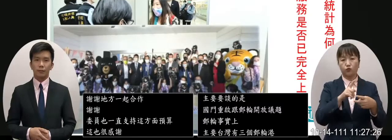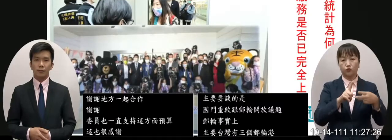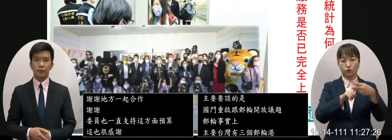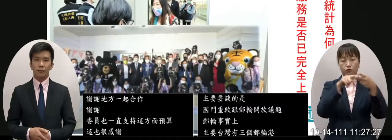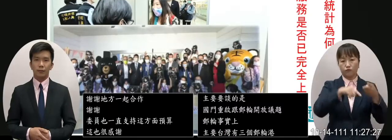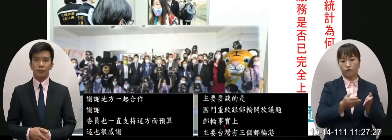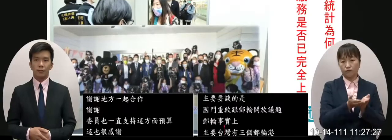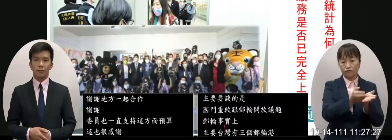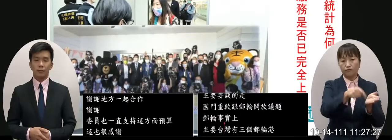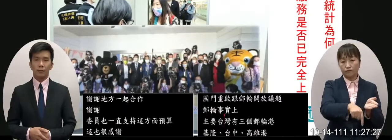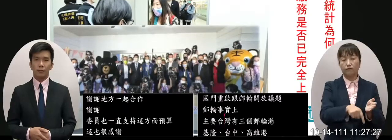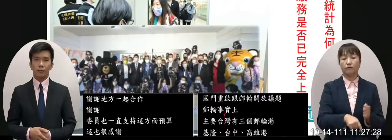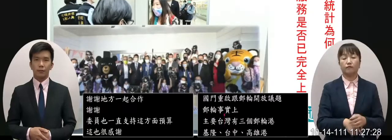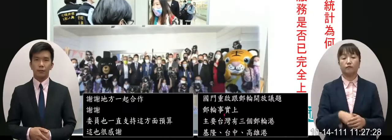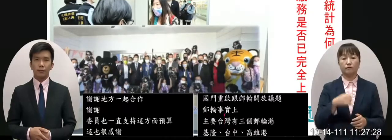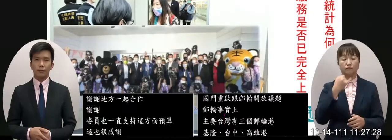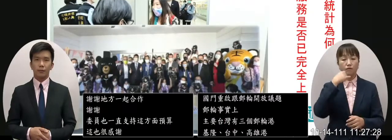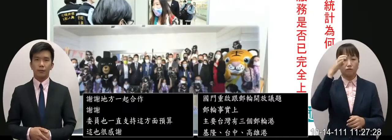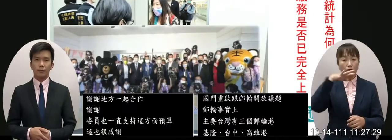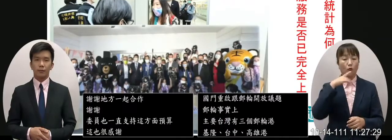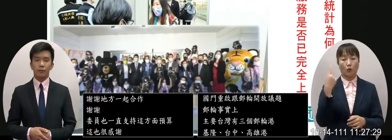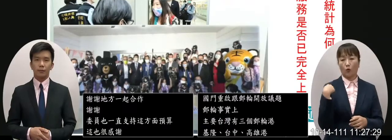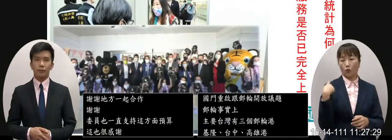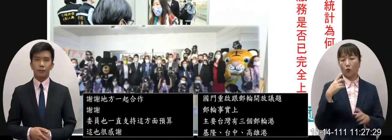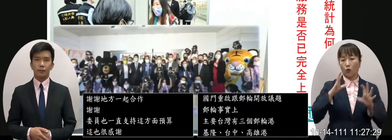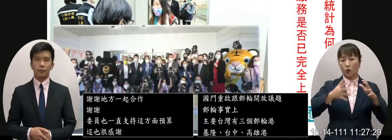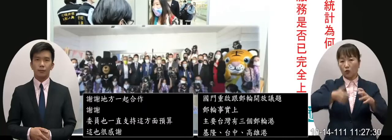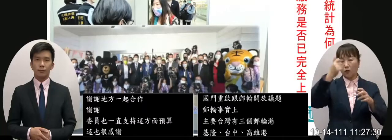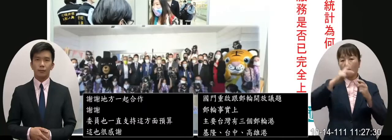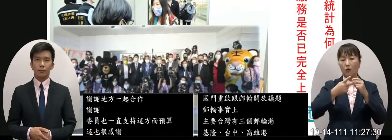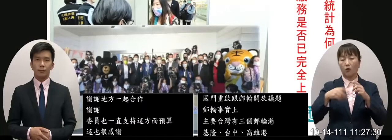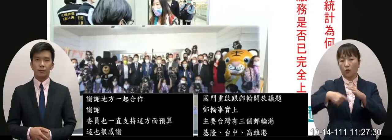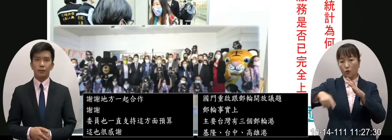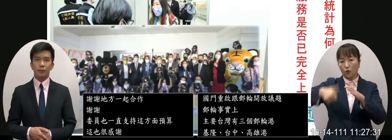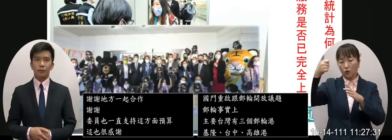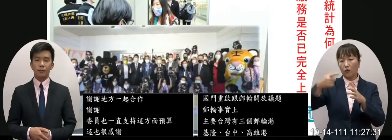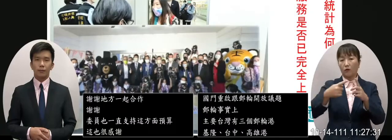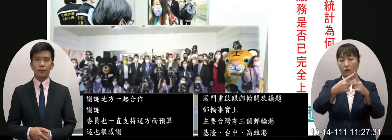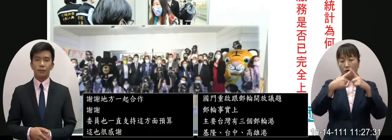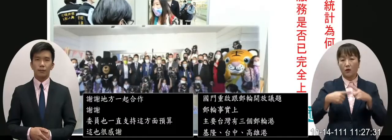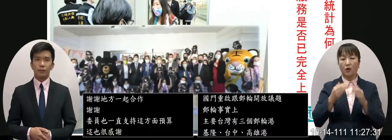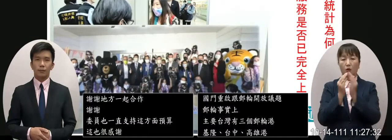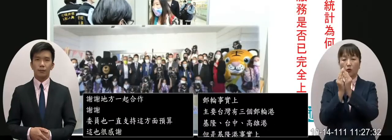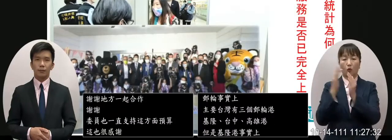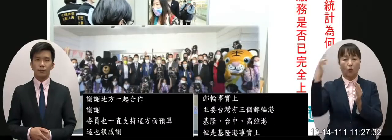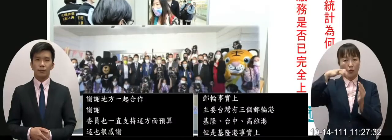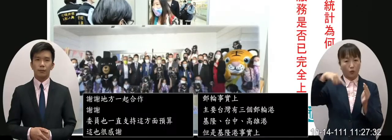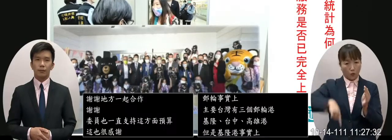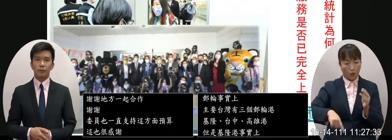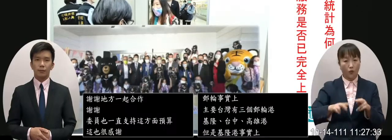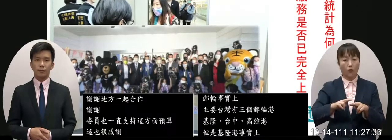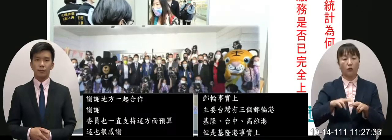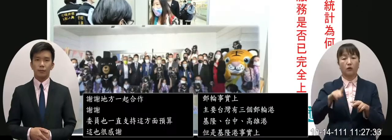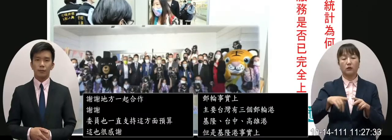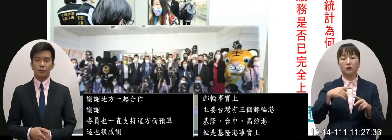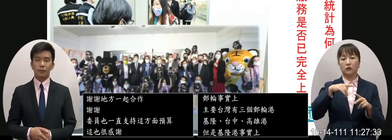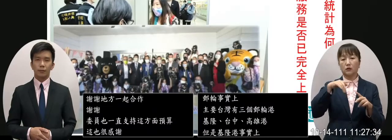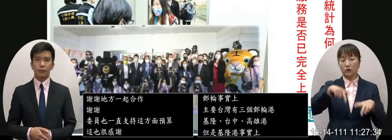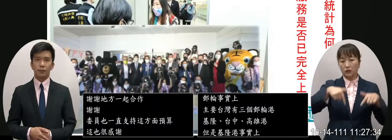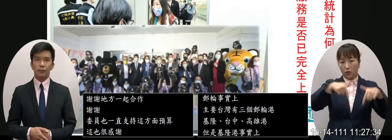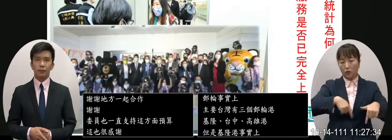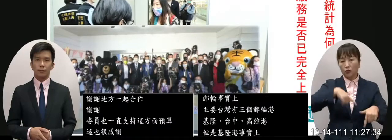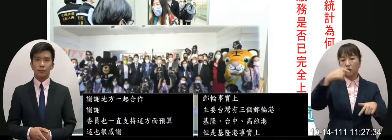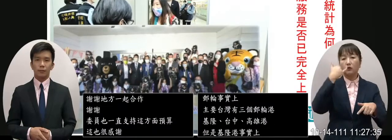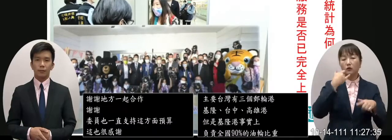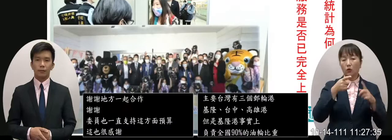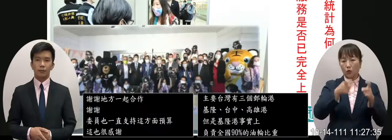隆港那我們看得到說昨天總統跟院長有來到桃園機場那今天下午其實要到基隆港去市